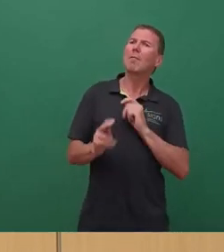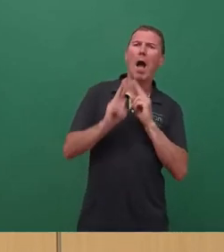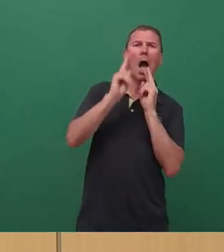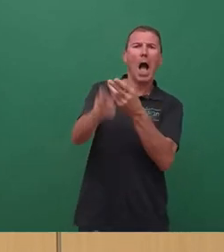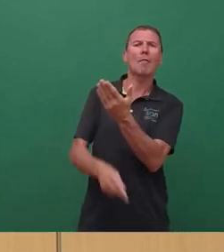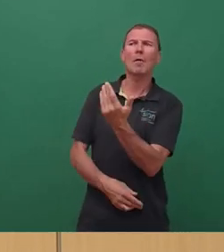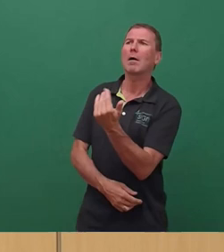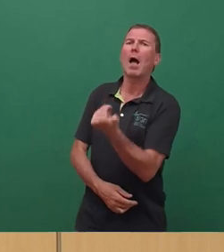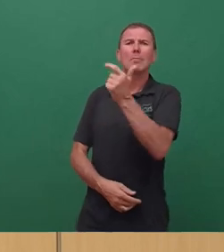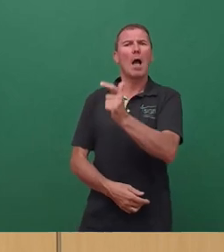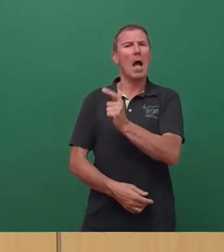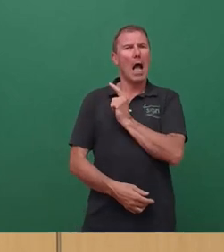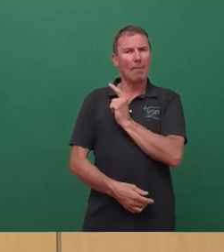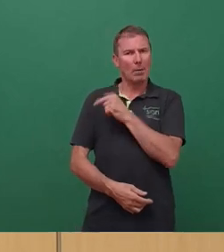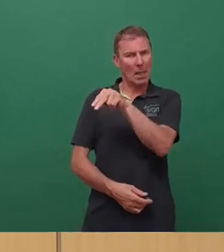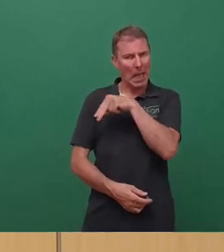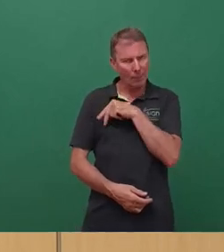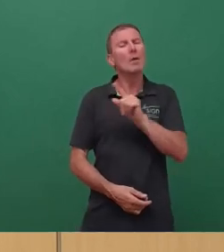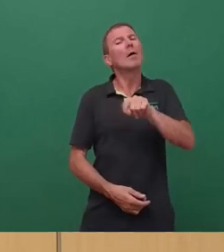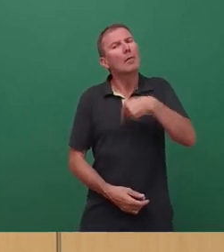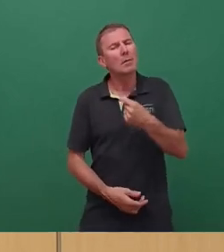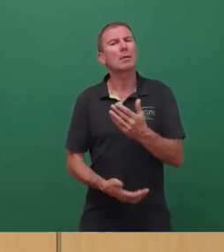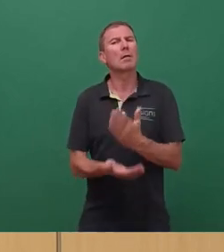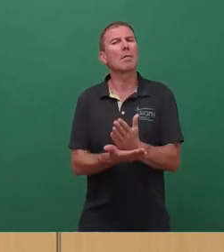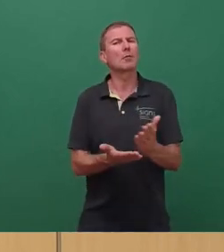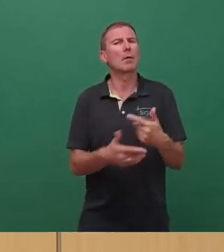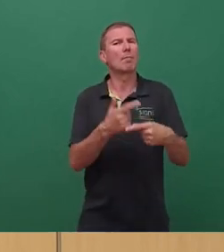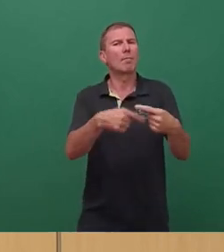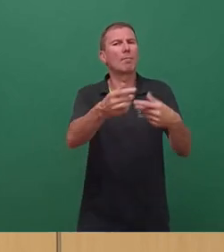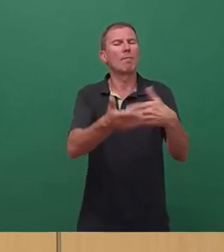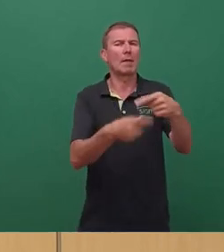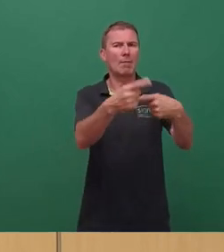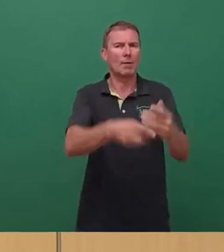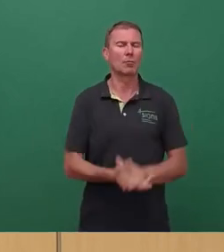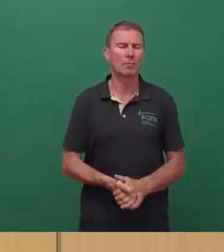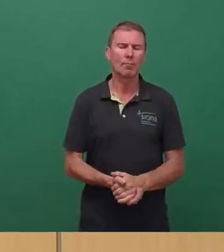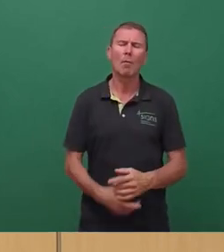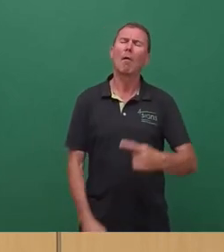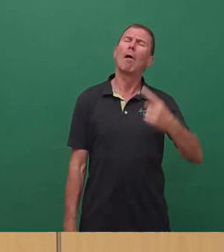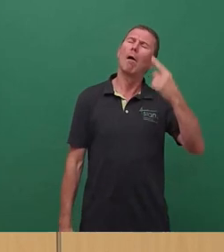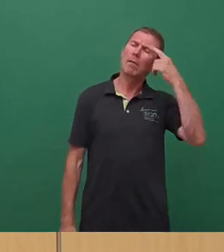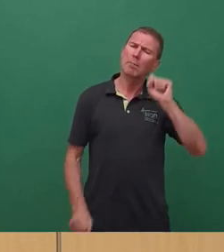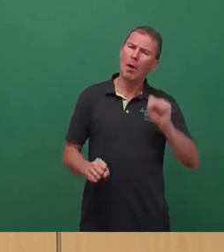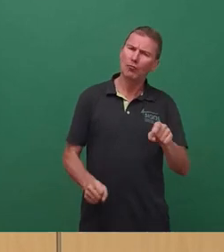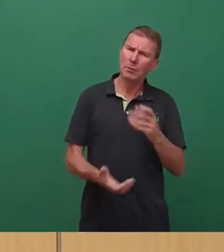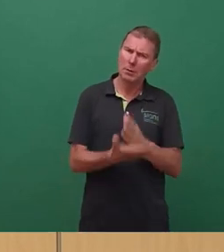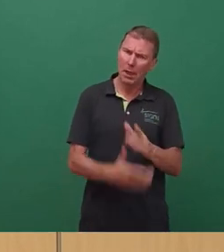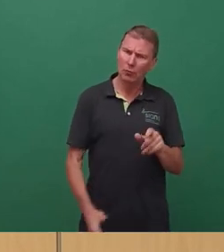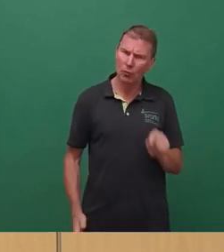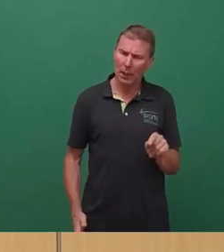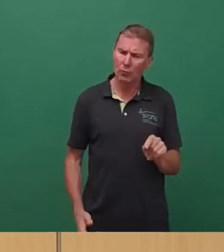durchaus auch erst mal noch eine Antwort haben. Ich glaube, grundsätzlich steht der Denkmalschutz oder die Entscheidung zum Denkmalschutz für den Neustädter Markt